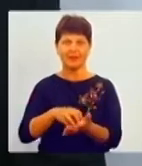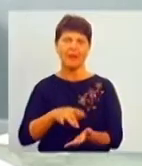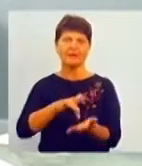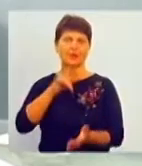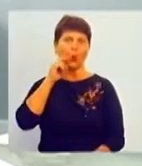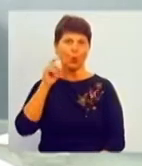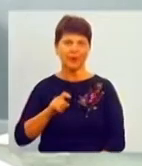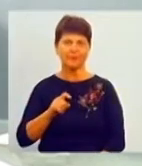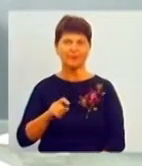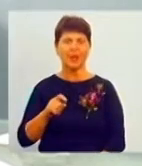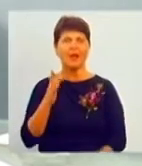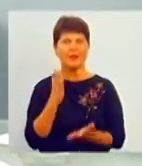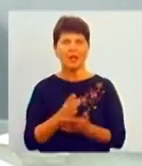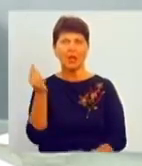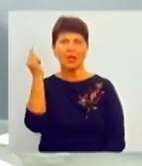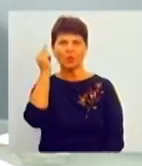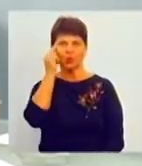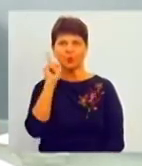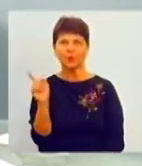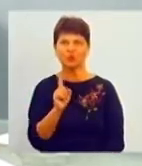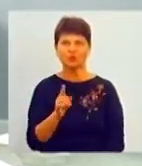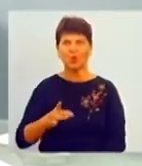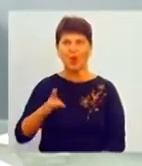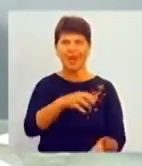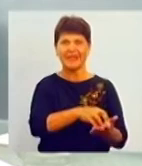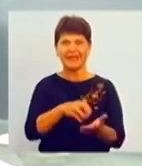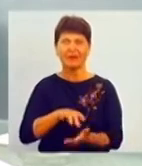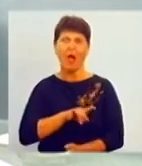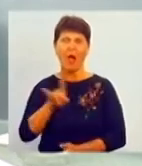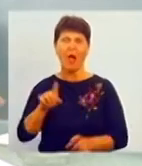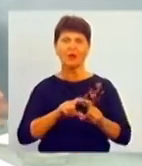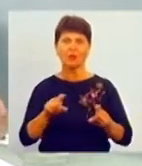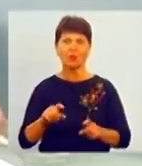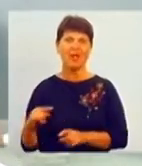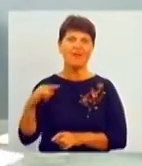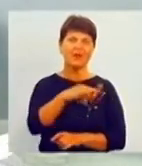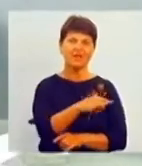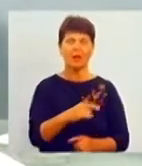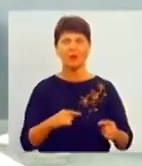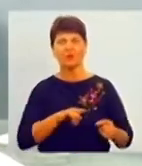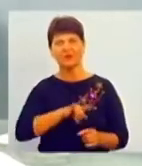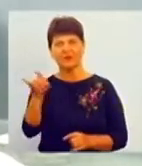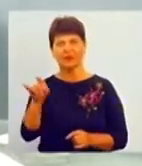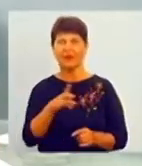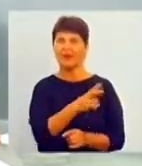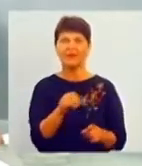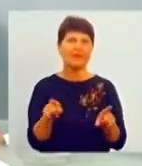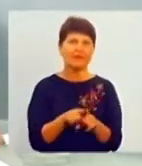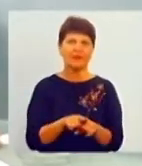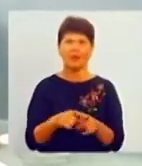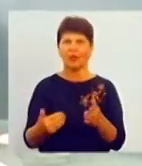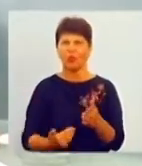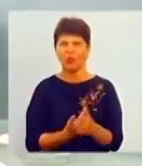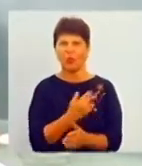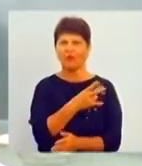Побудує думка, що з регіональних аеропортів вилітають або прилітають не такі літаки, не такі нові, не